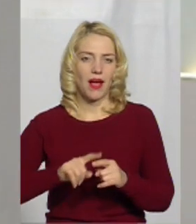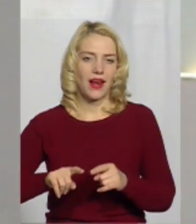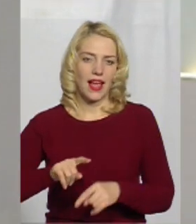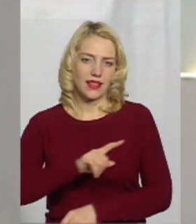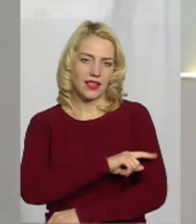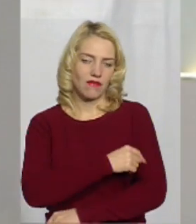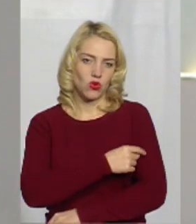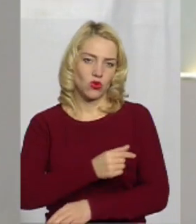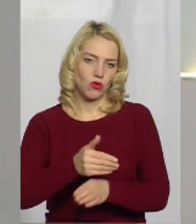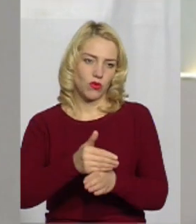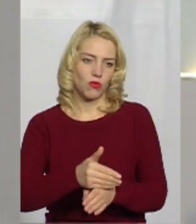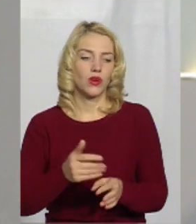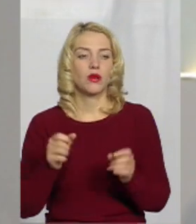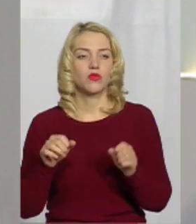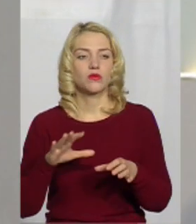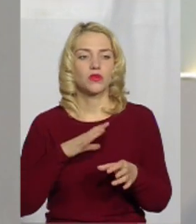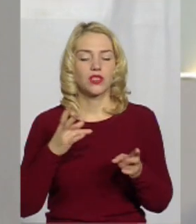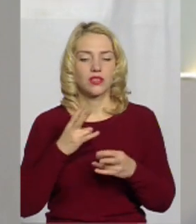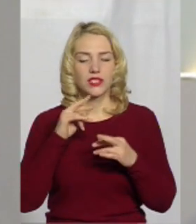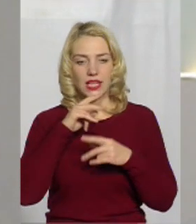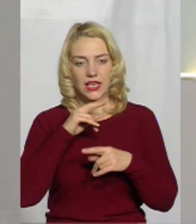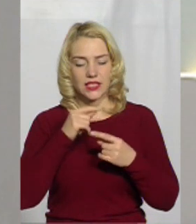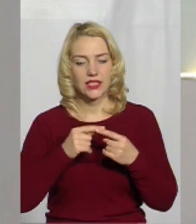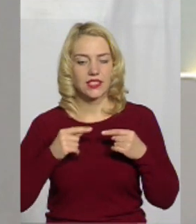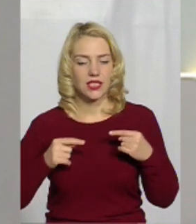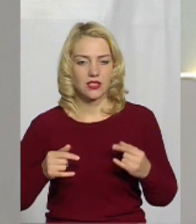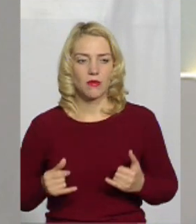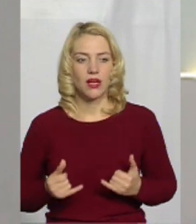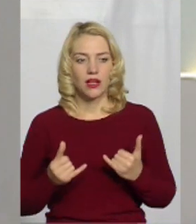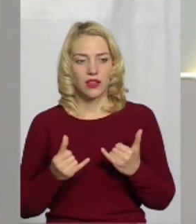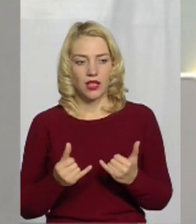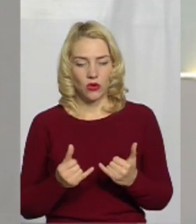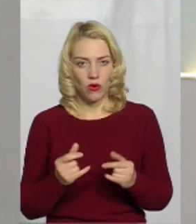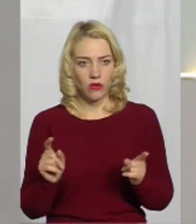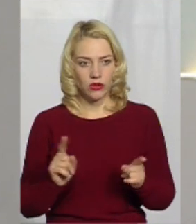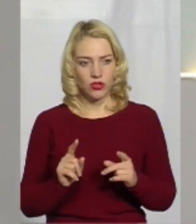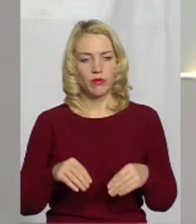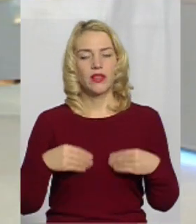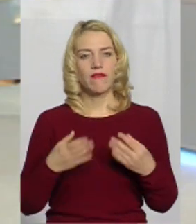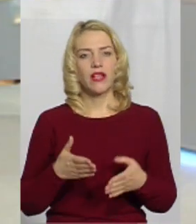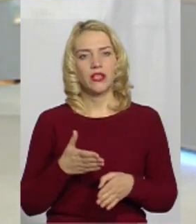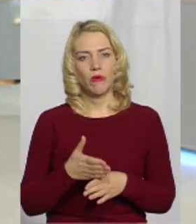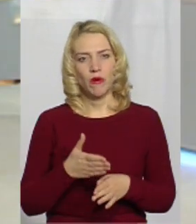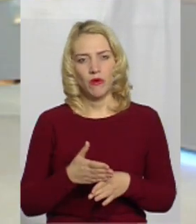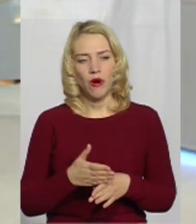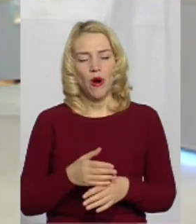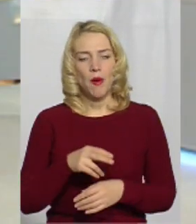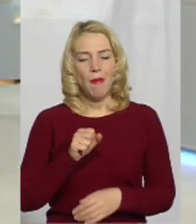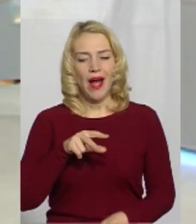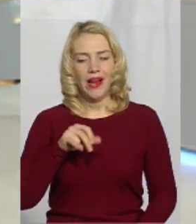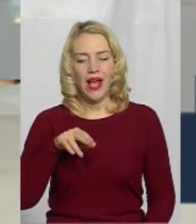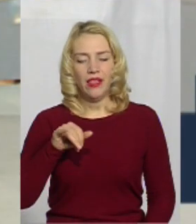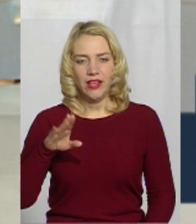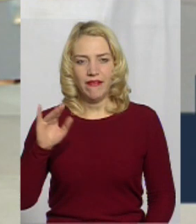Певно, що потрібні якісь лікарські засоби для того, щоб надавати допомогу паліативним хворим,